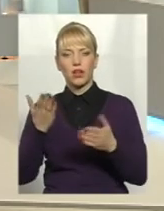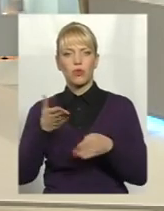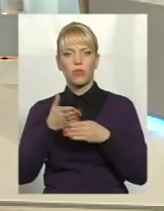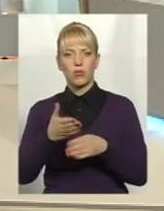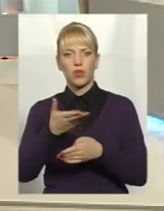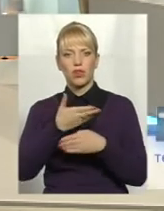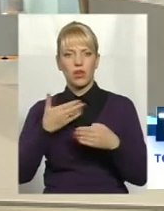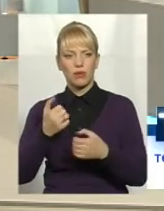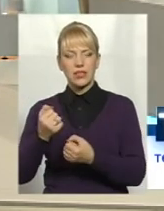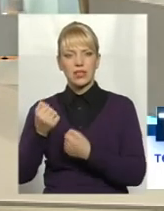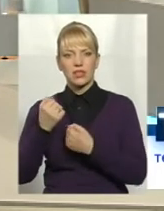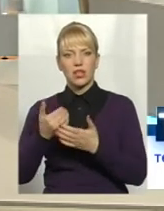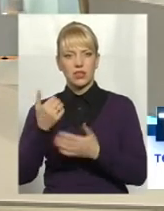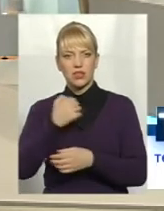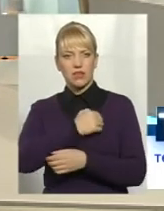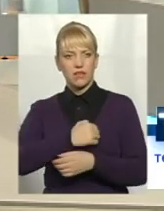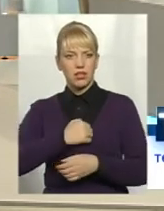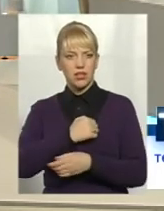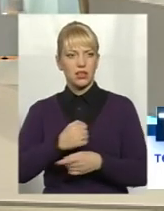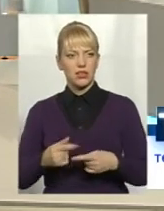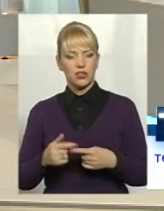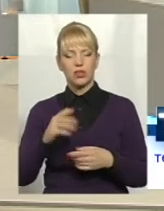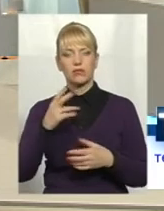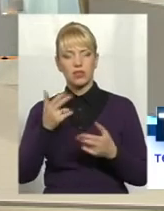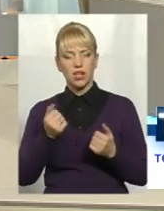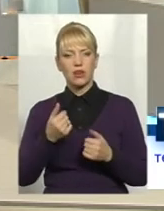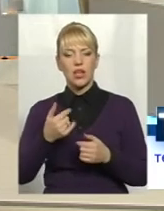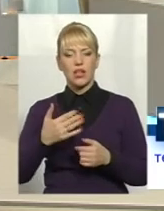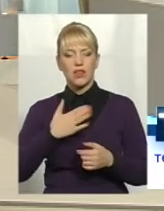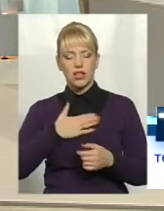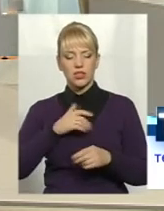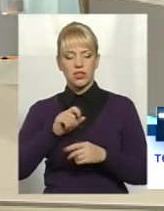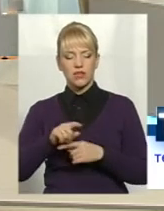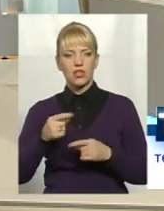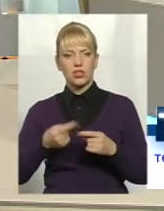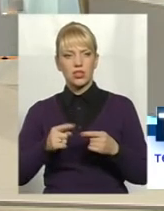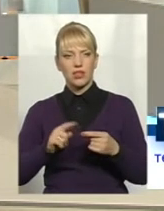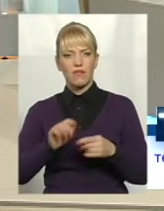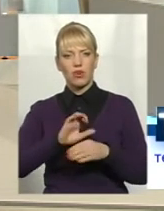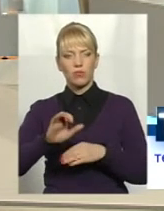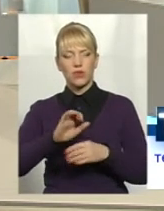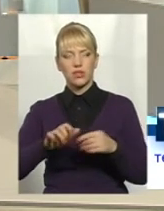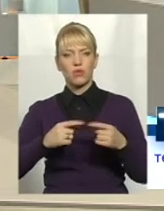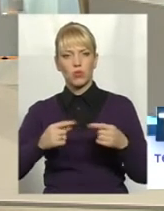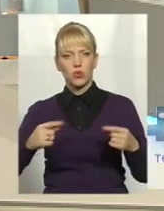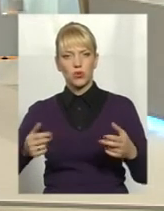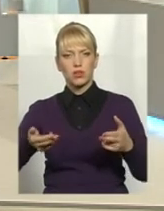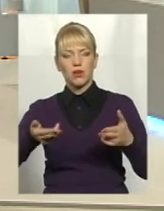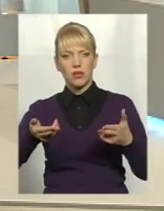Наші основні задачі і основні об'єм все-таки лягають на цю продукцію. Звичайно, ми